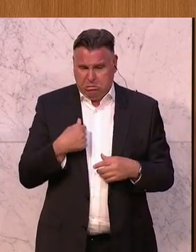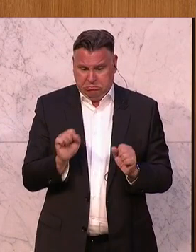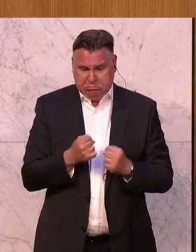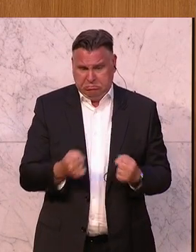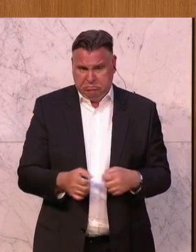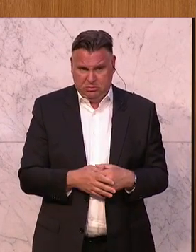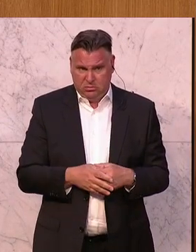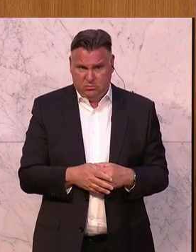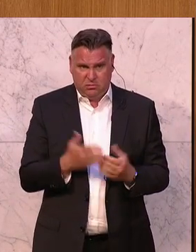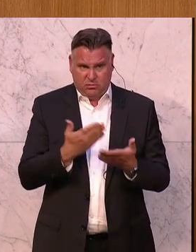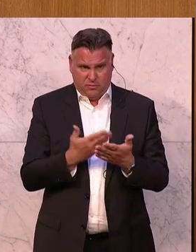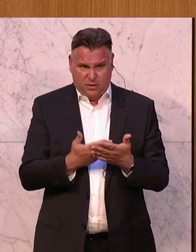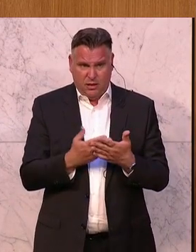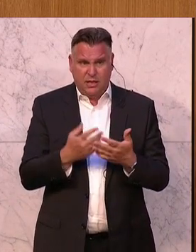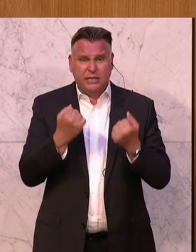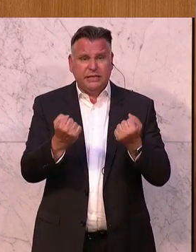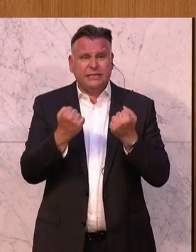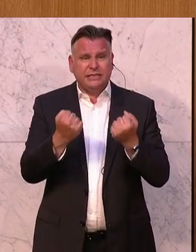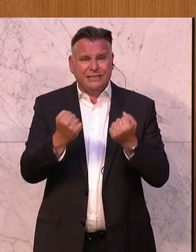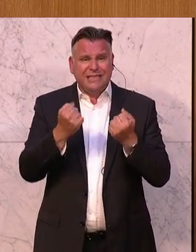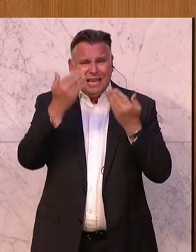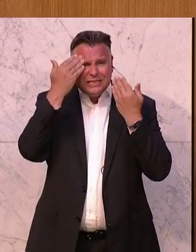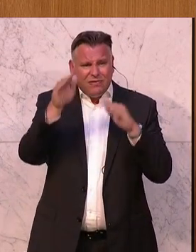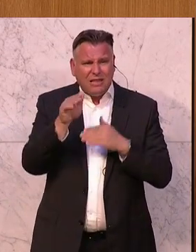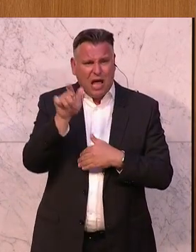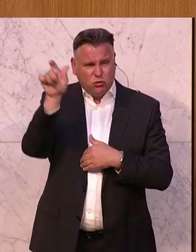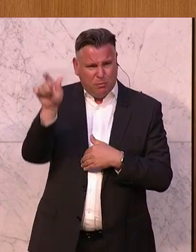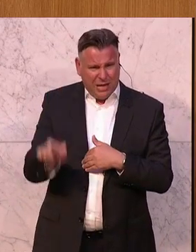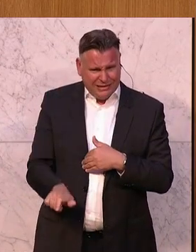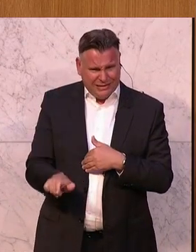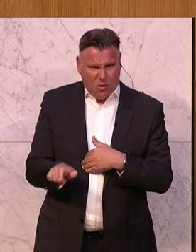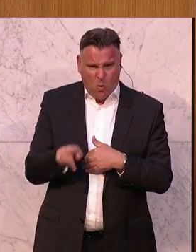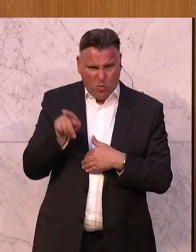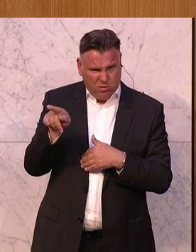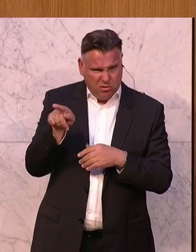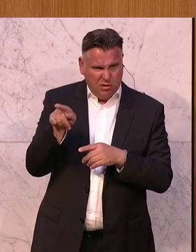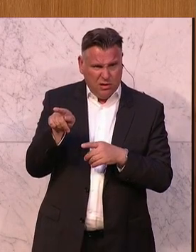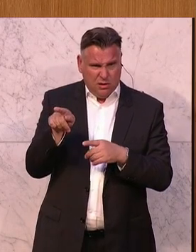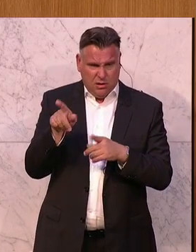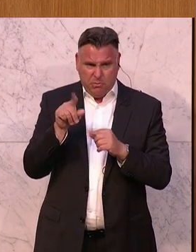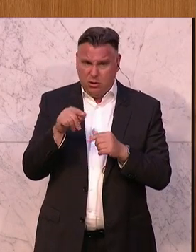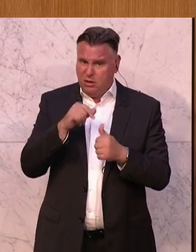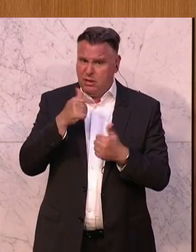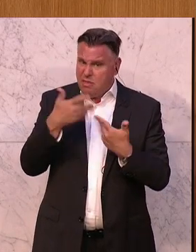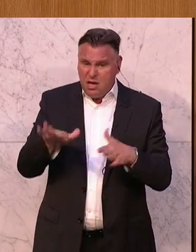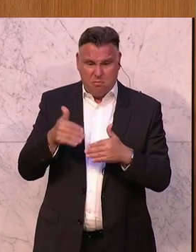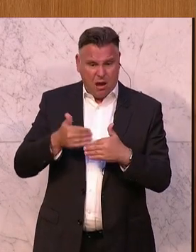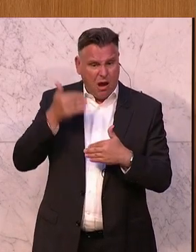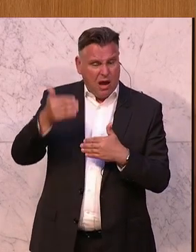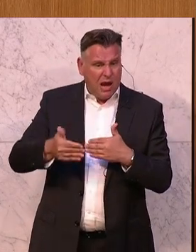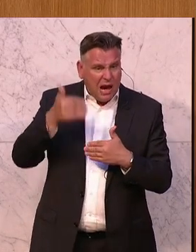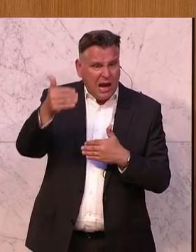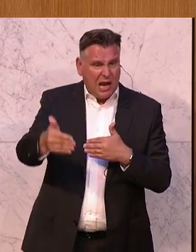Das heißt, im Nachhinein, dass die Sicherheitsvertrauensperson genannt werden muss, dass nicht mehr im regelmäßigen Abständen die